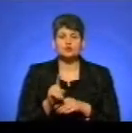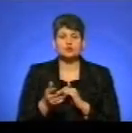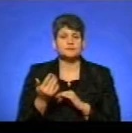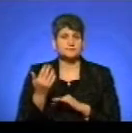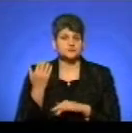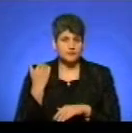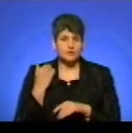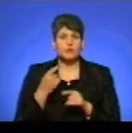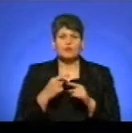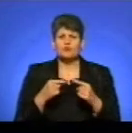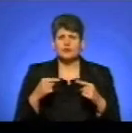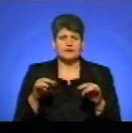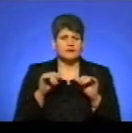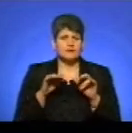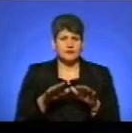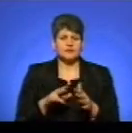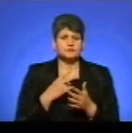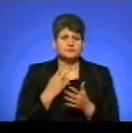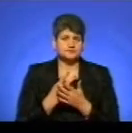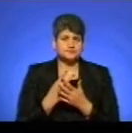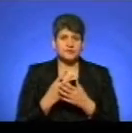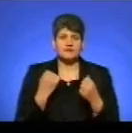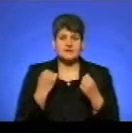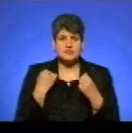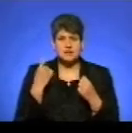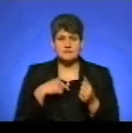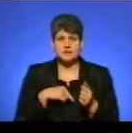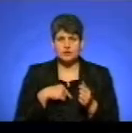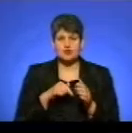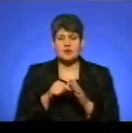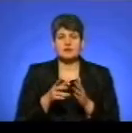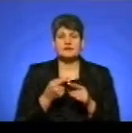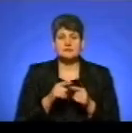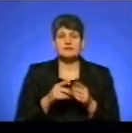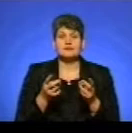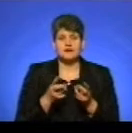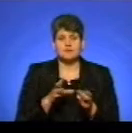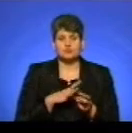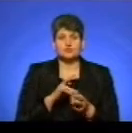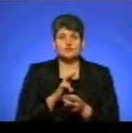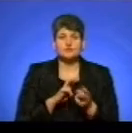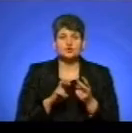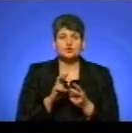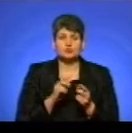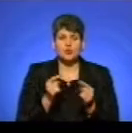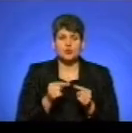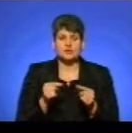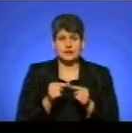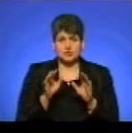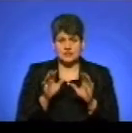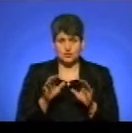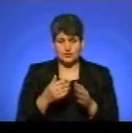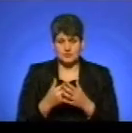будь-які дії трактувалися, ну, там, фізичного чи психологічного характеру, ну, це треба було вишукувати конкретну статтю, там,